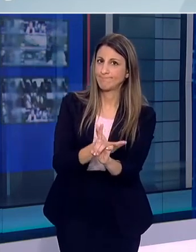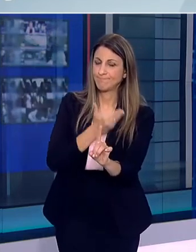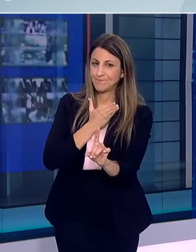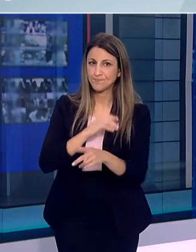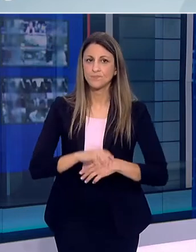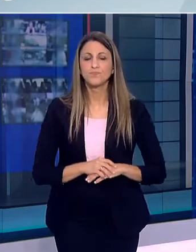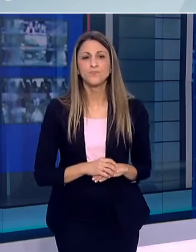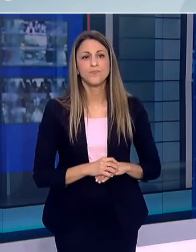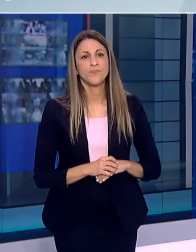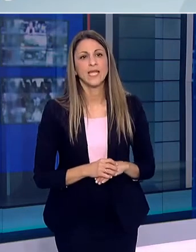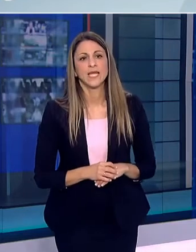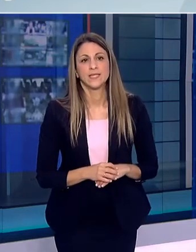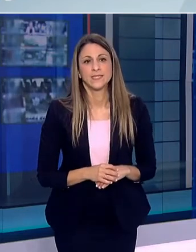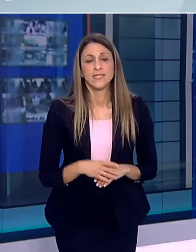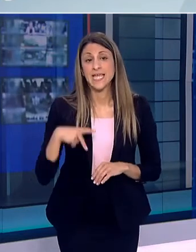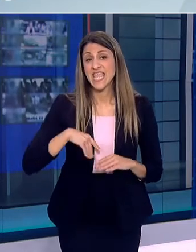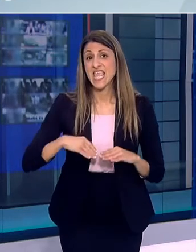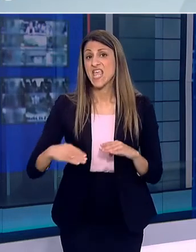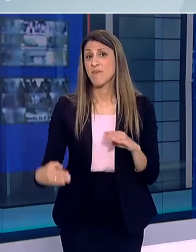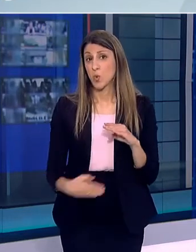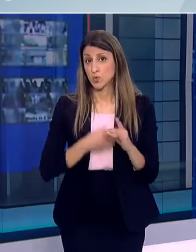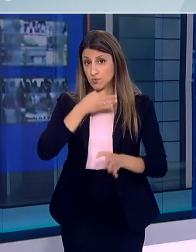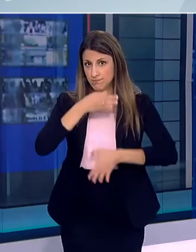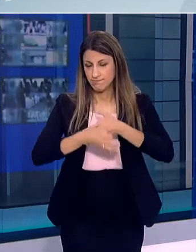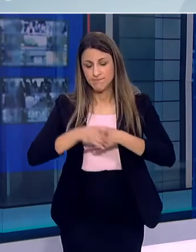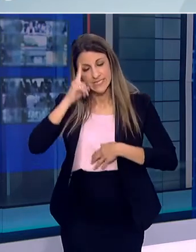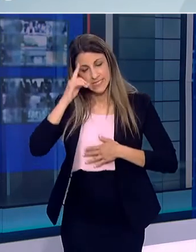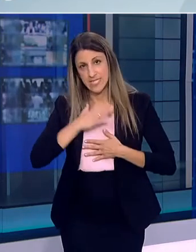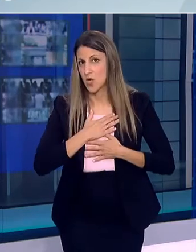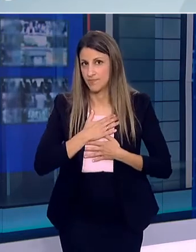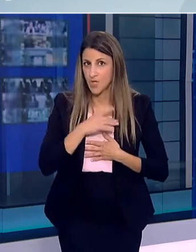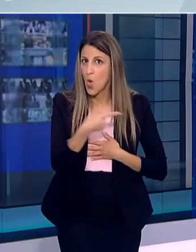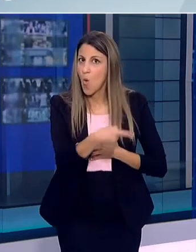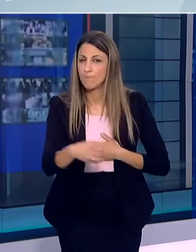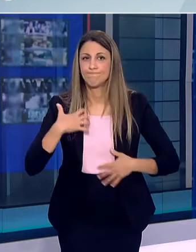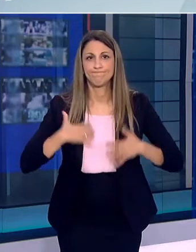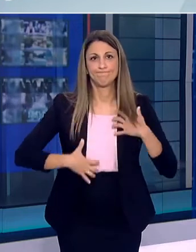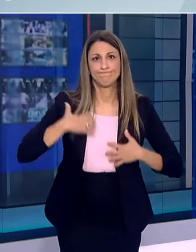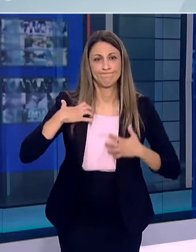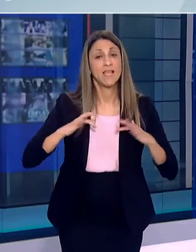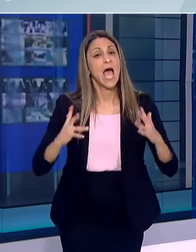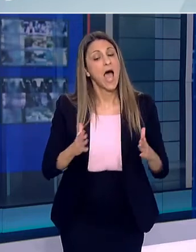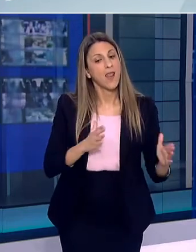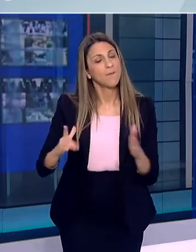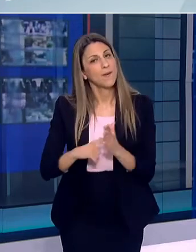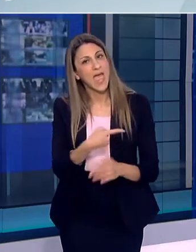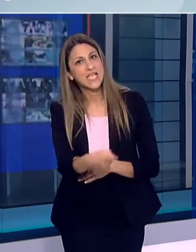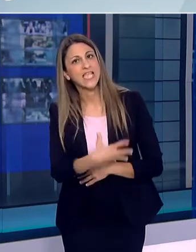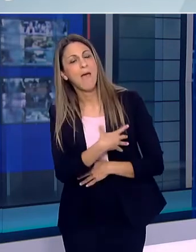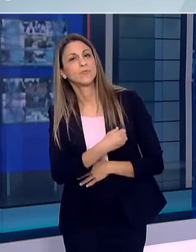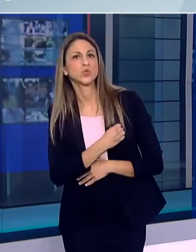συμπογράφοντας όλα αυτά που είπε ο κ. καθηγητής ότι αντιλαμβανόμαστε την ανησυχία που μπορεί να υπάρχει όμως θα πρέπει να υπάρχει εμπιστοσύνη